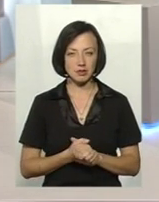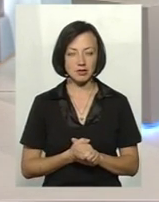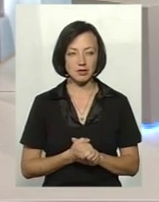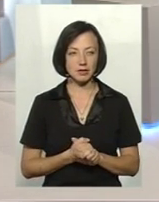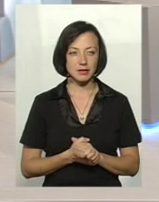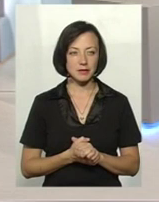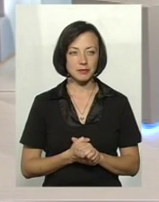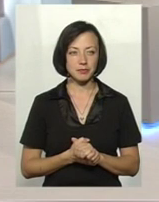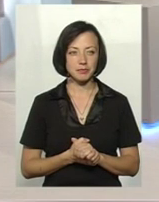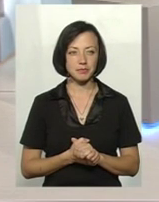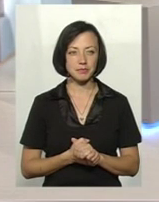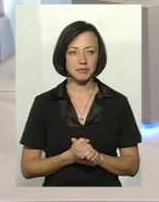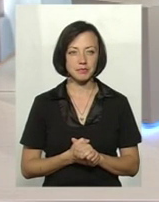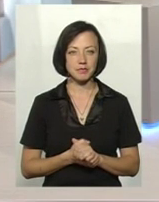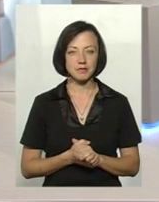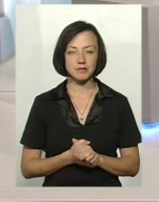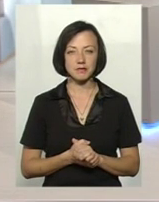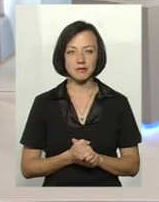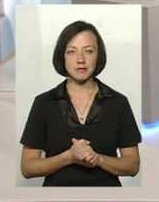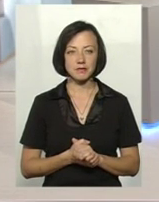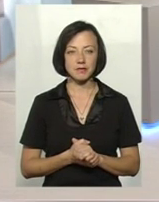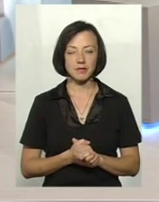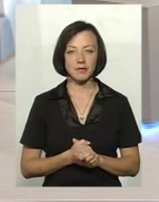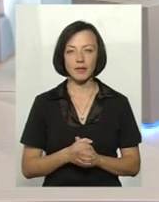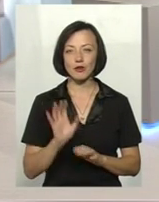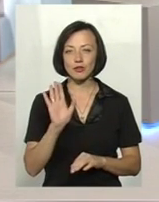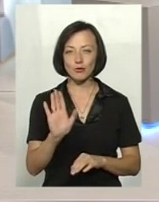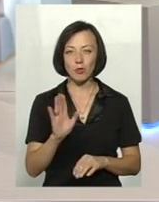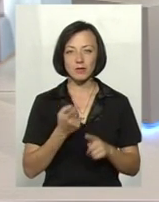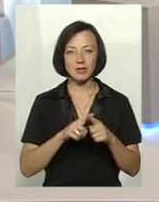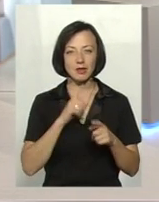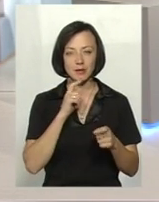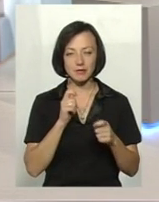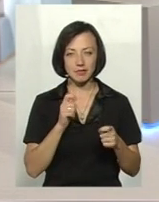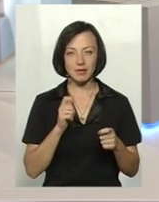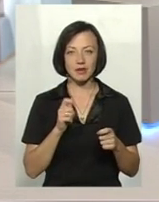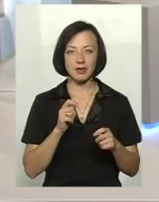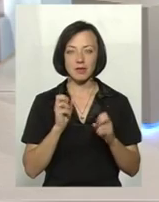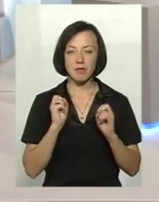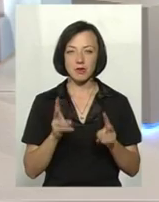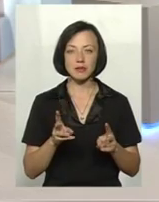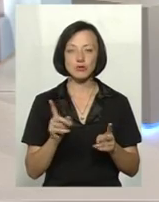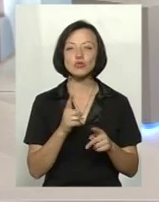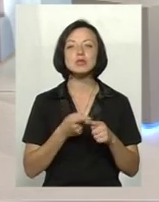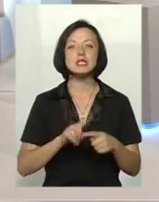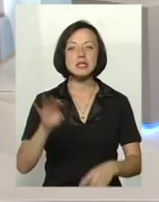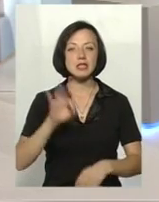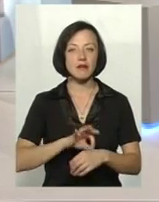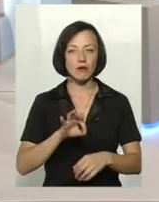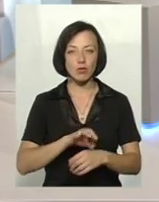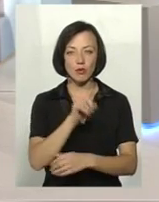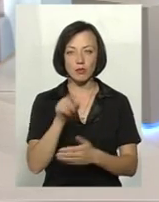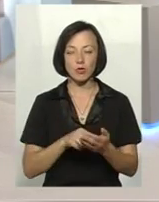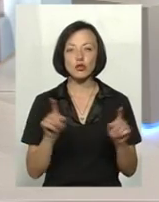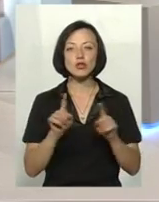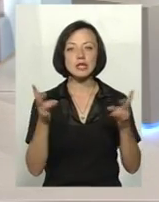досить так обережний стоп, червоний знак оклику. Ну, що потрібно знати